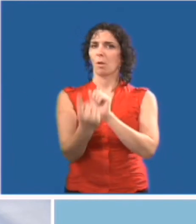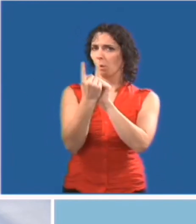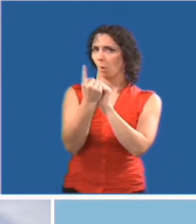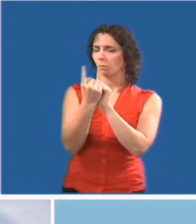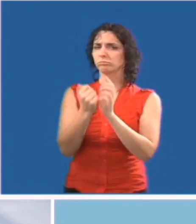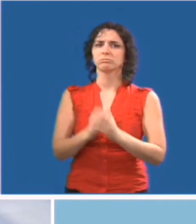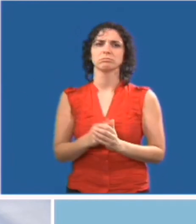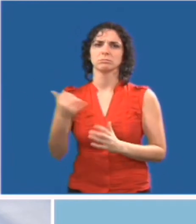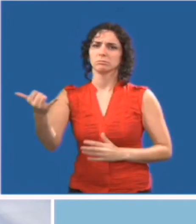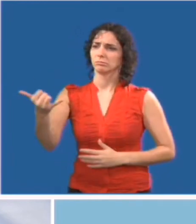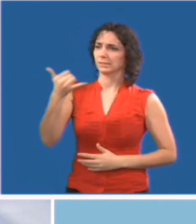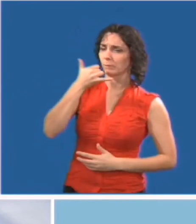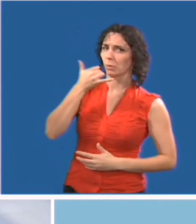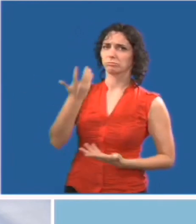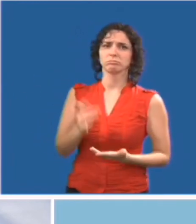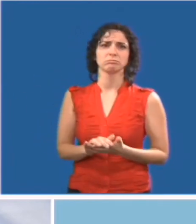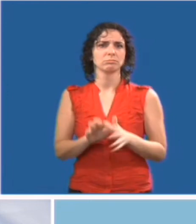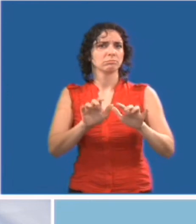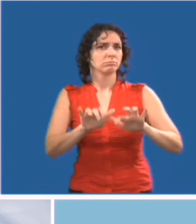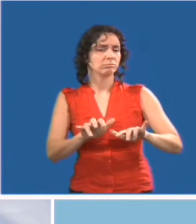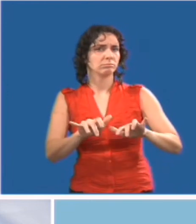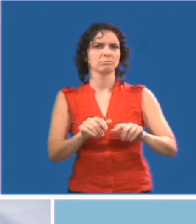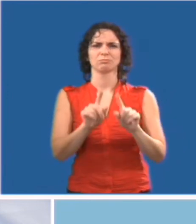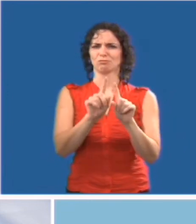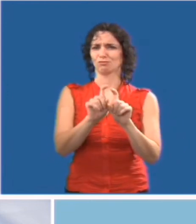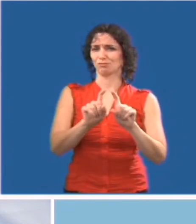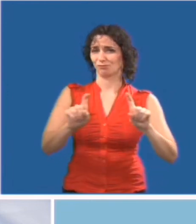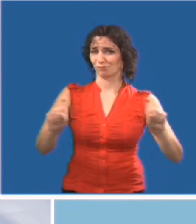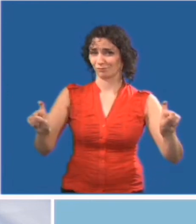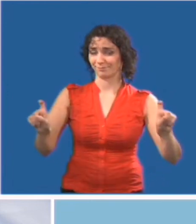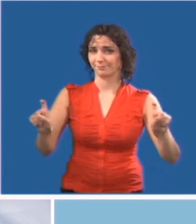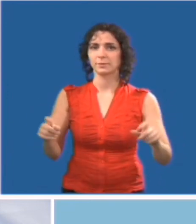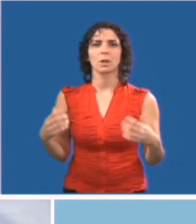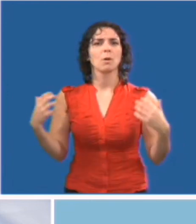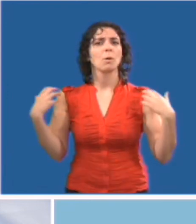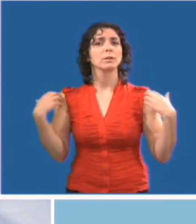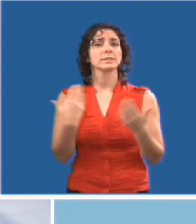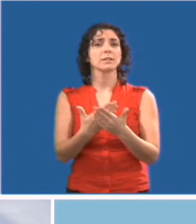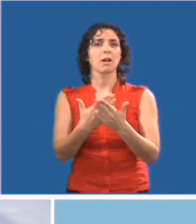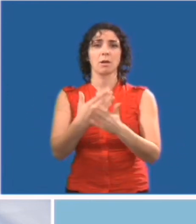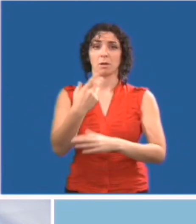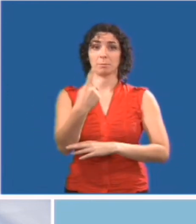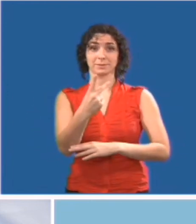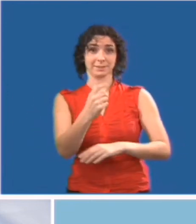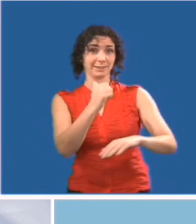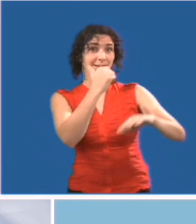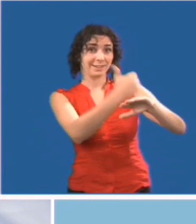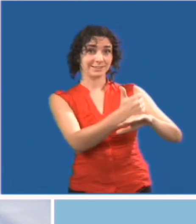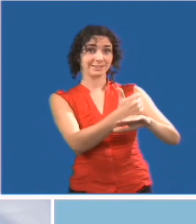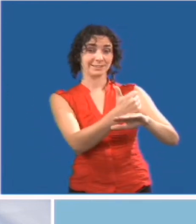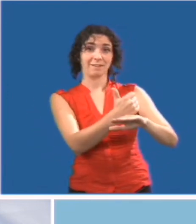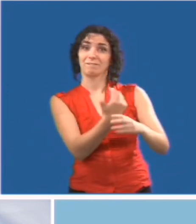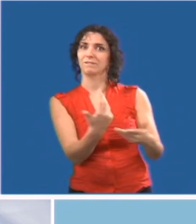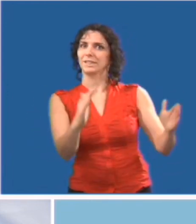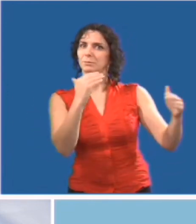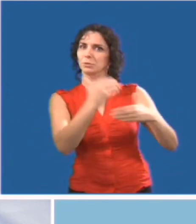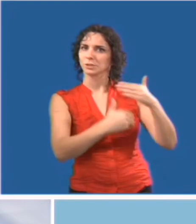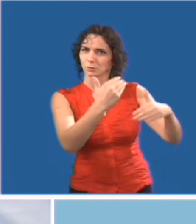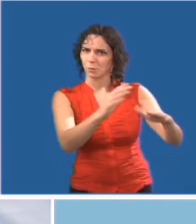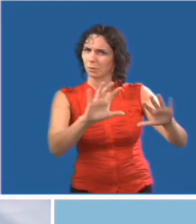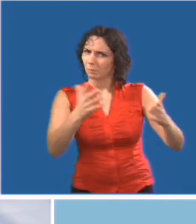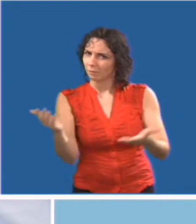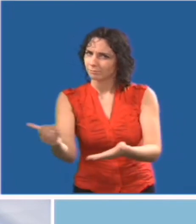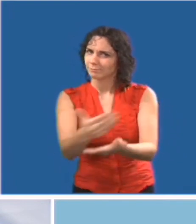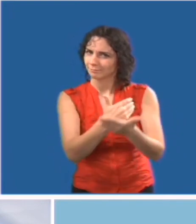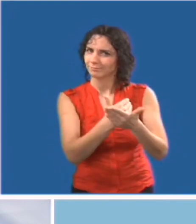libres d'utiliser la méthode de leur choix pour faire connaître leur opinion. Elles peuvent le faire en personne,